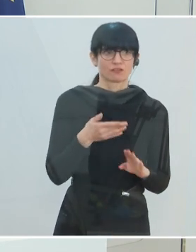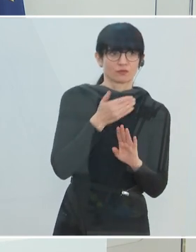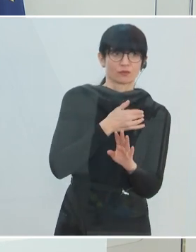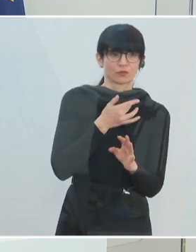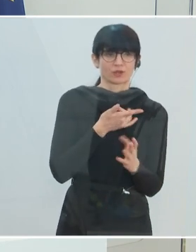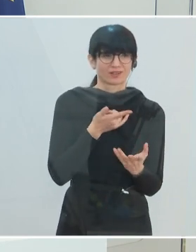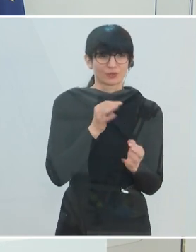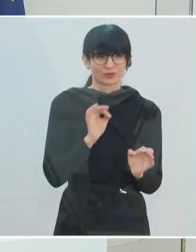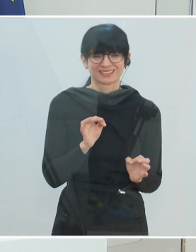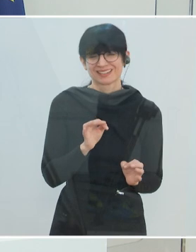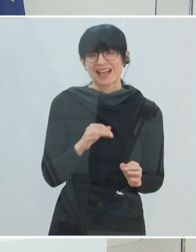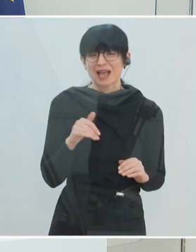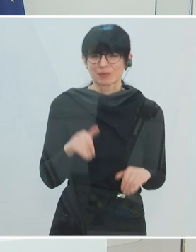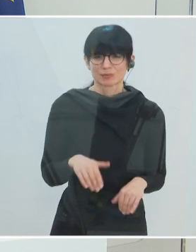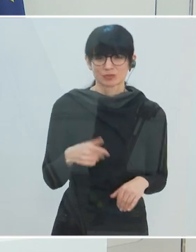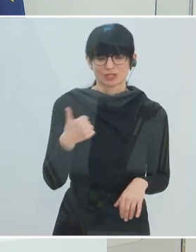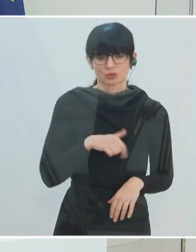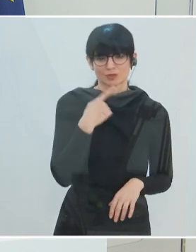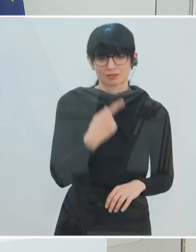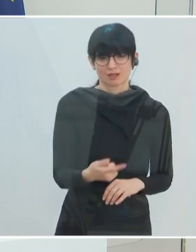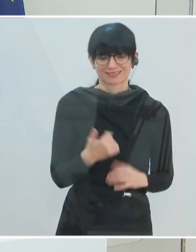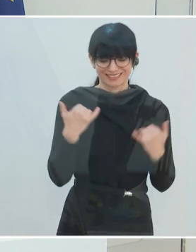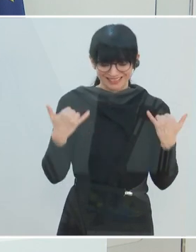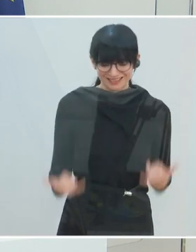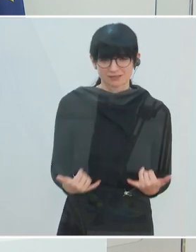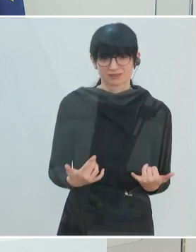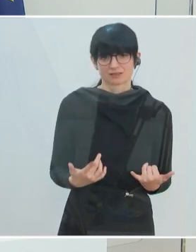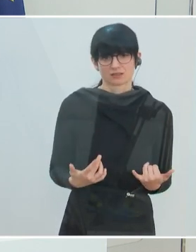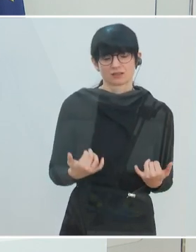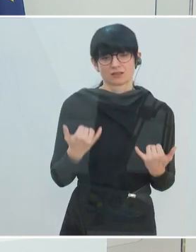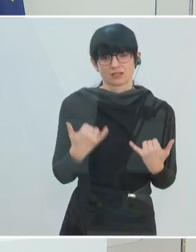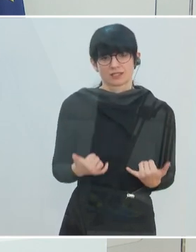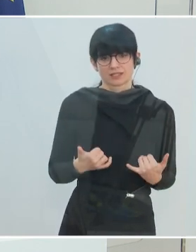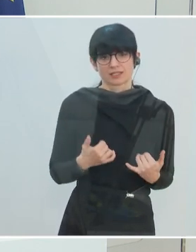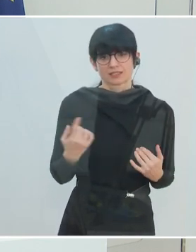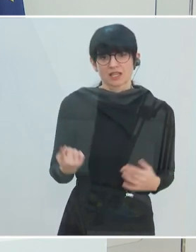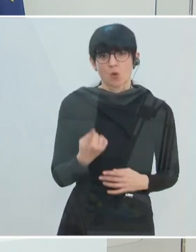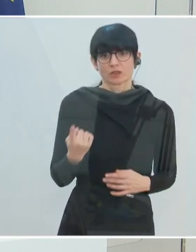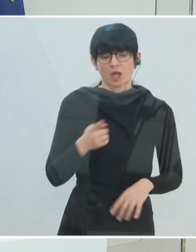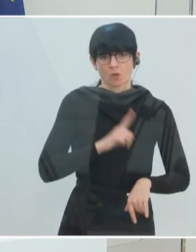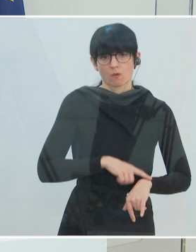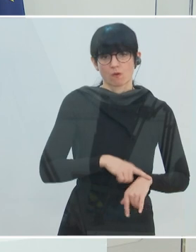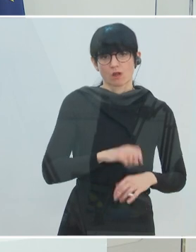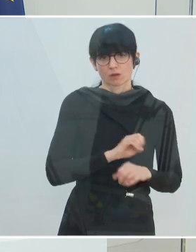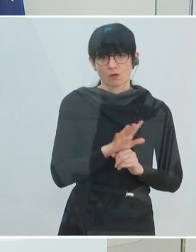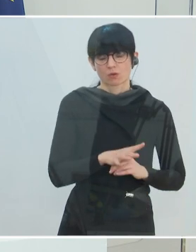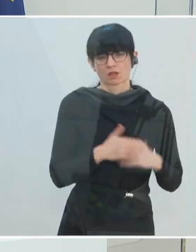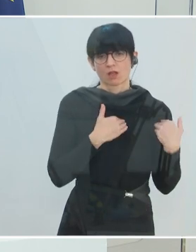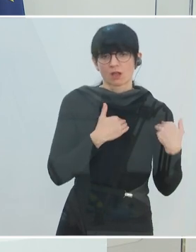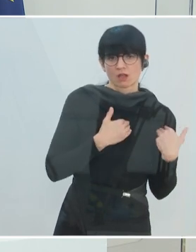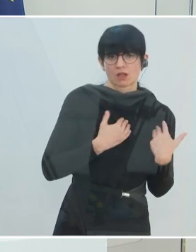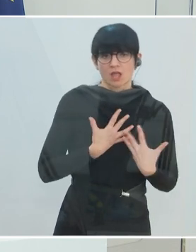Ich möchte aber schon dazu sagen, dass gerade jetzt, wo eben diese länger dauernde Belastung da ist, wo diese